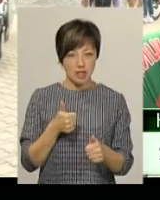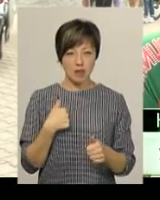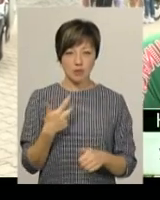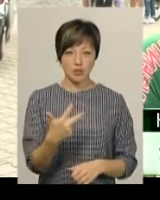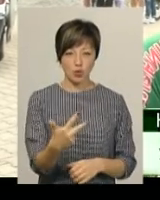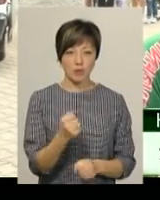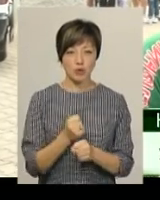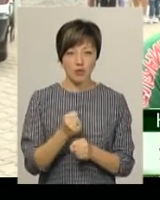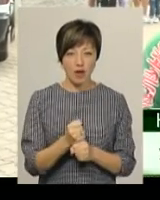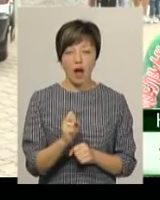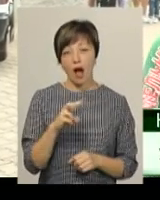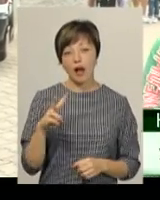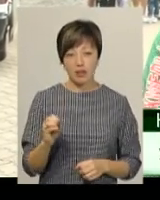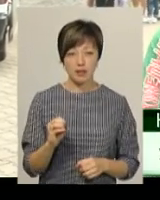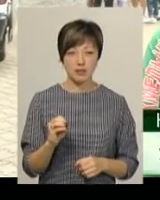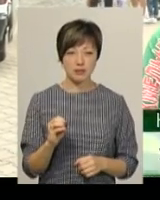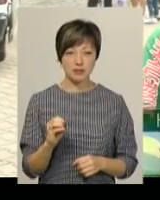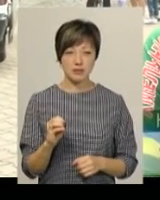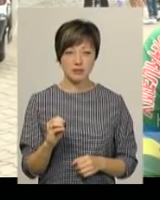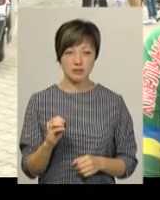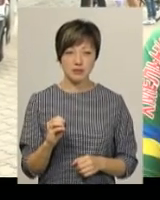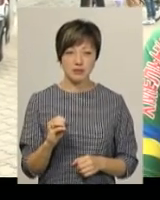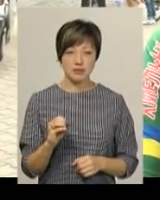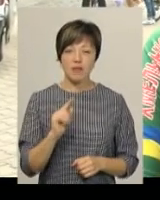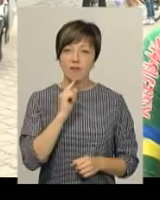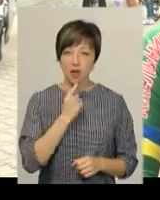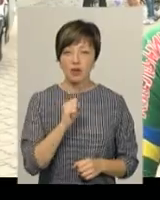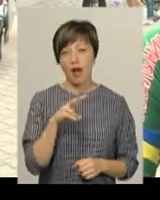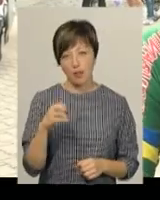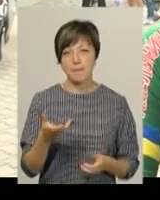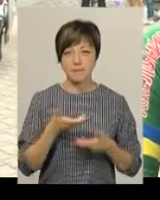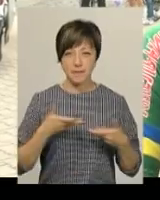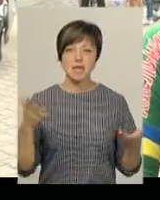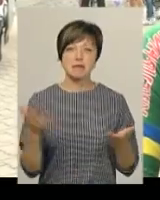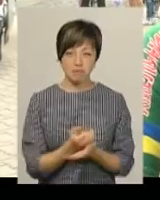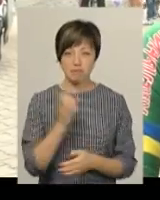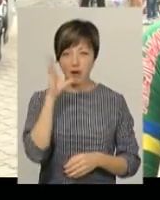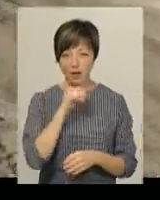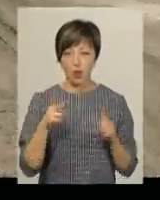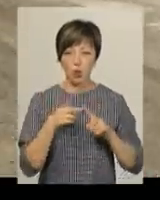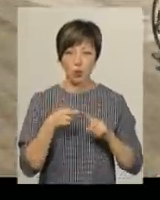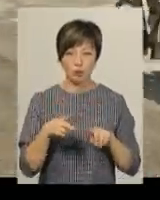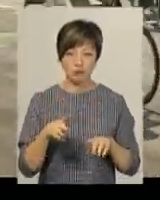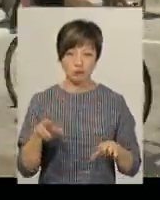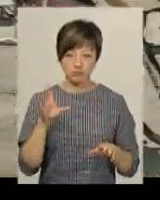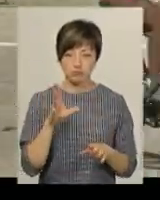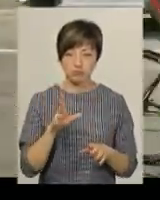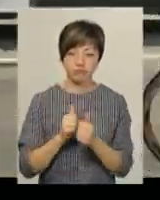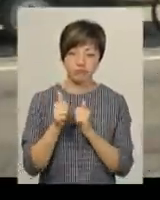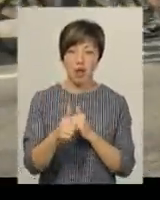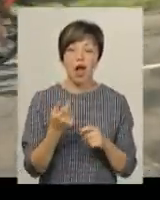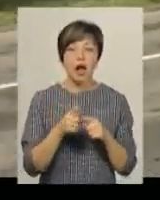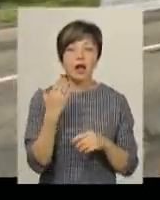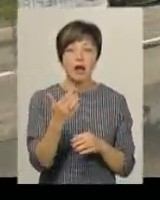троє працювали. Але трохи важко було, але ми справилися, другі заїхали. Хмельничанок випередила